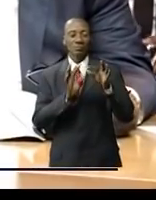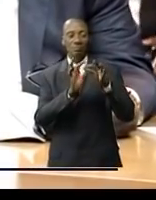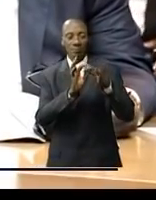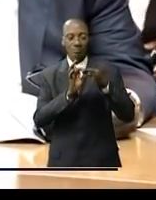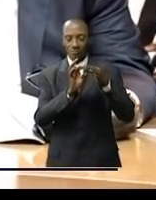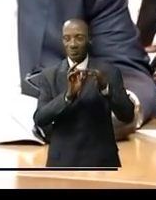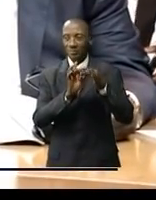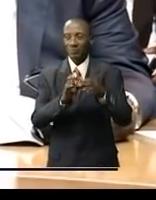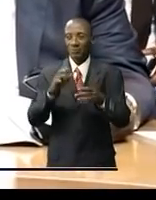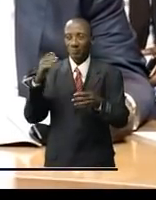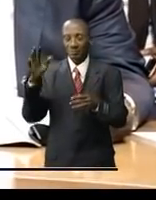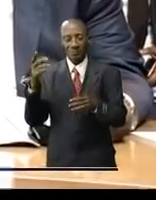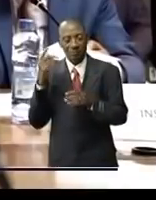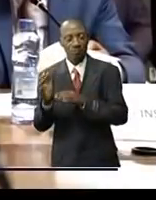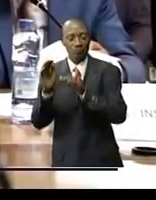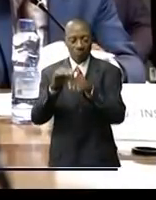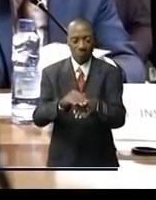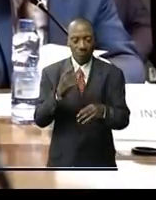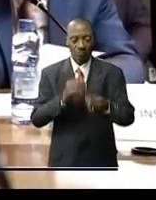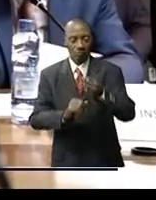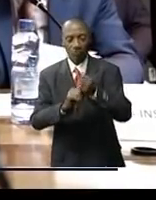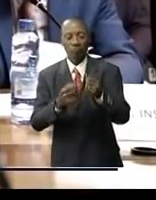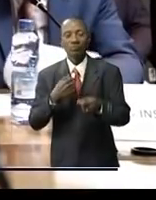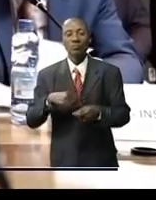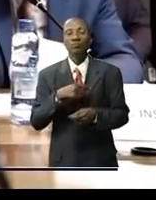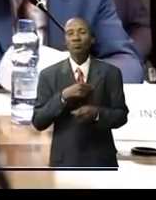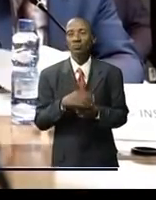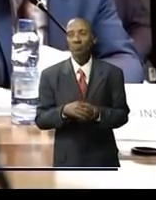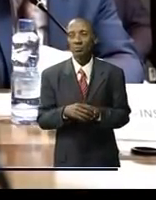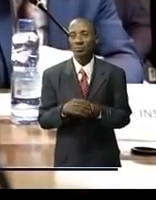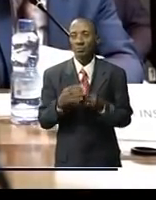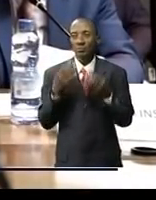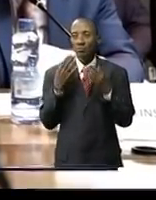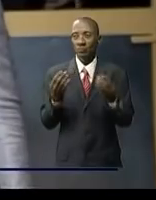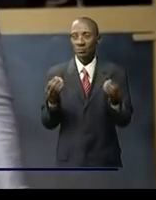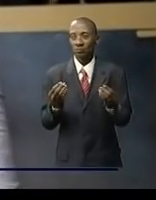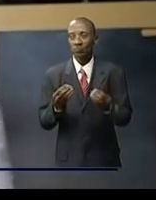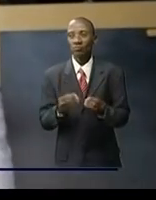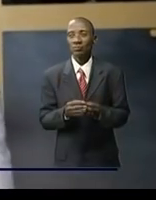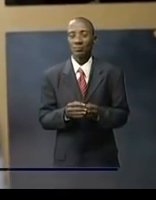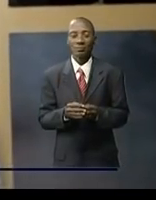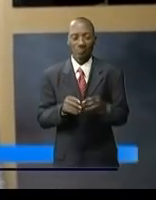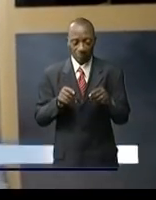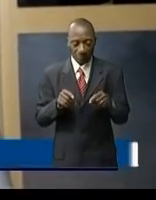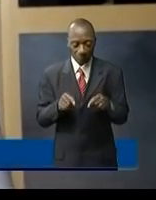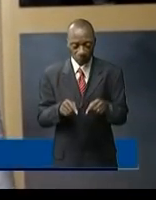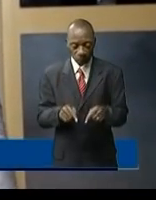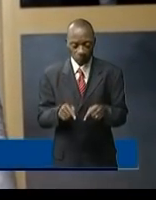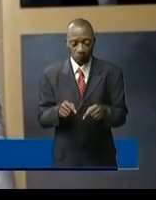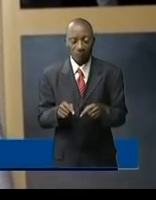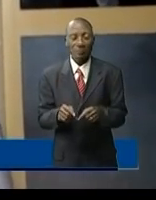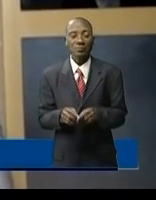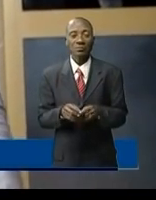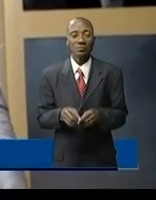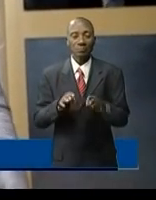réalisation des critères et autres repères du programme FED. C'est une réunion ad hoc de la Troïka